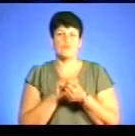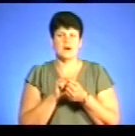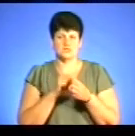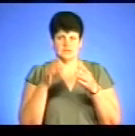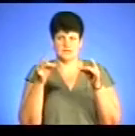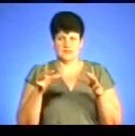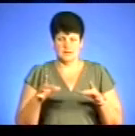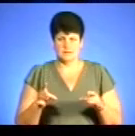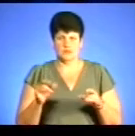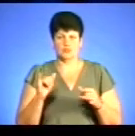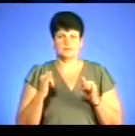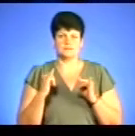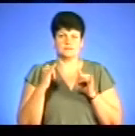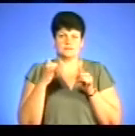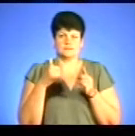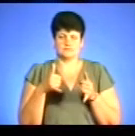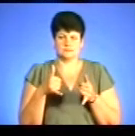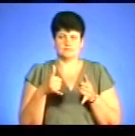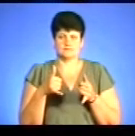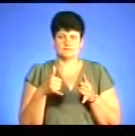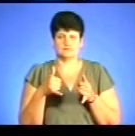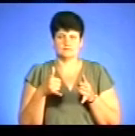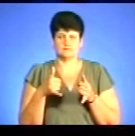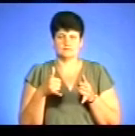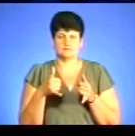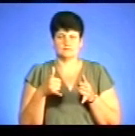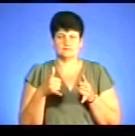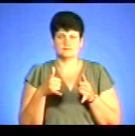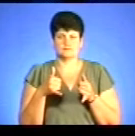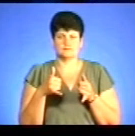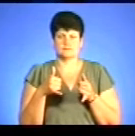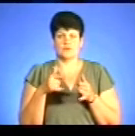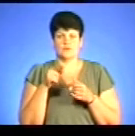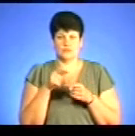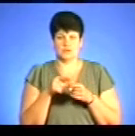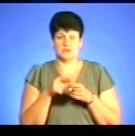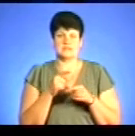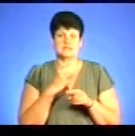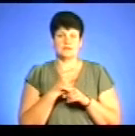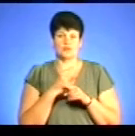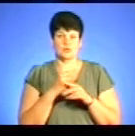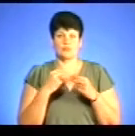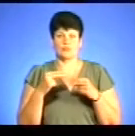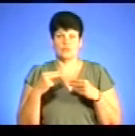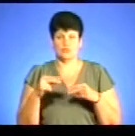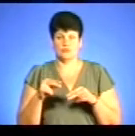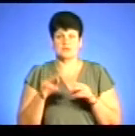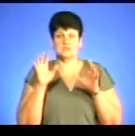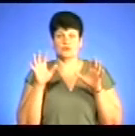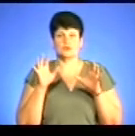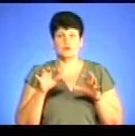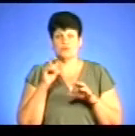які поміщаються в політиленовій ємкості. Вони заборонені до реалізації законодавства України,